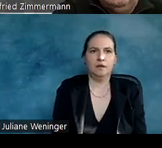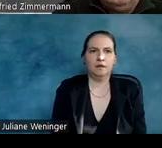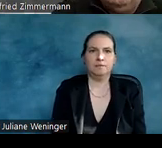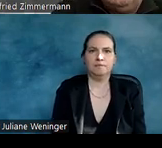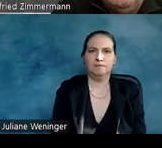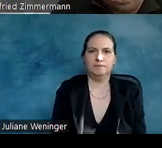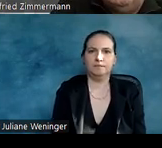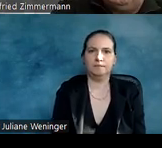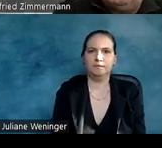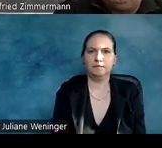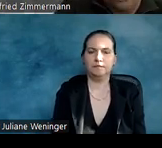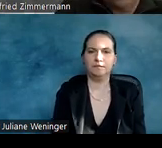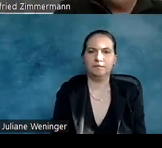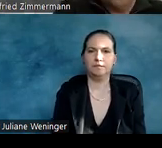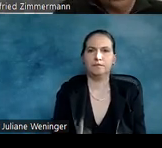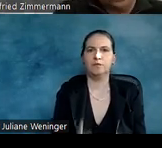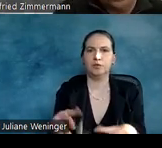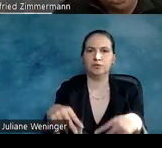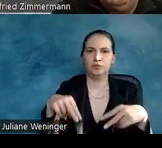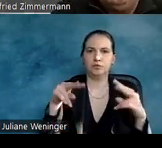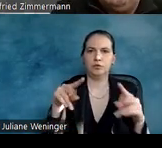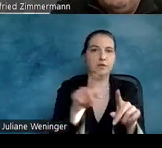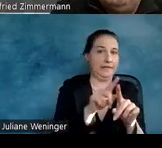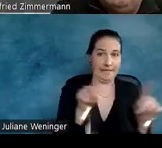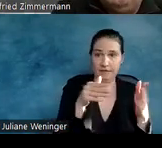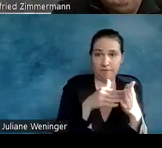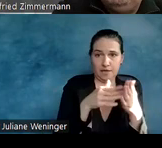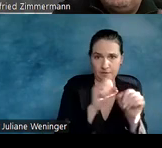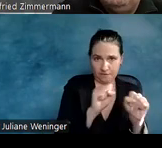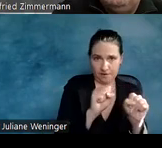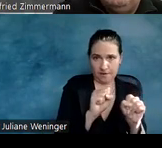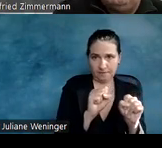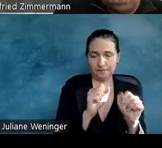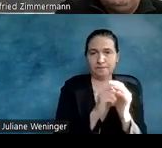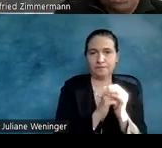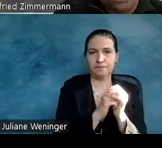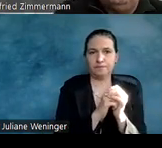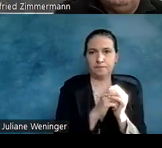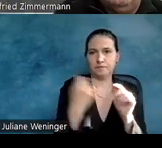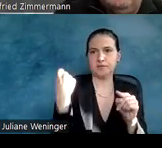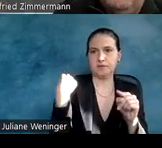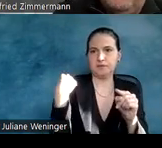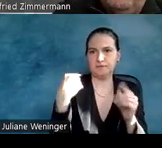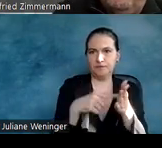Also wie gesagt, zurück zu dem nicht barrierefreien Dokument, was ich vorhin